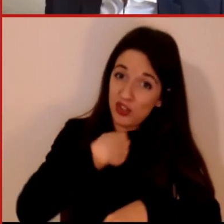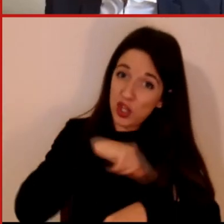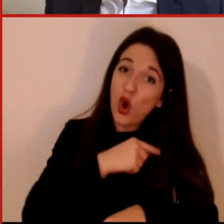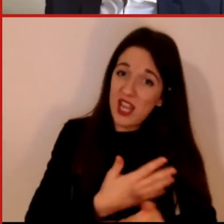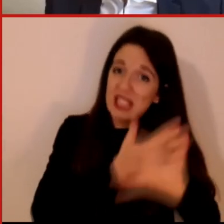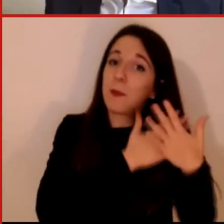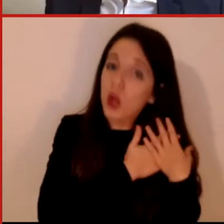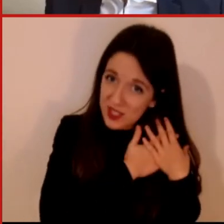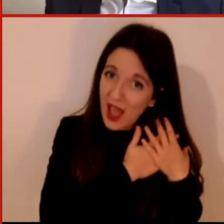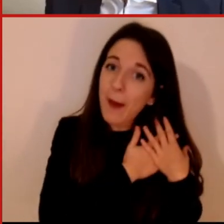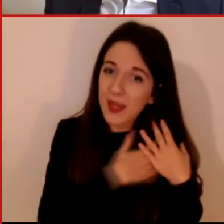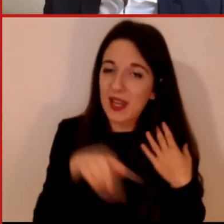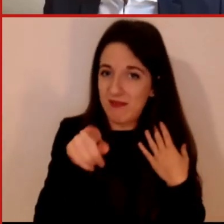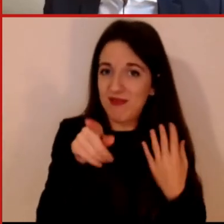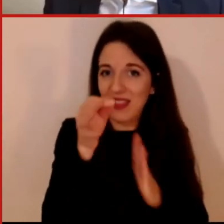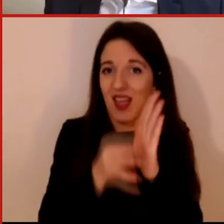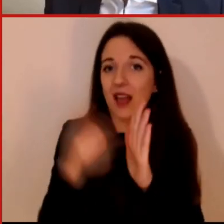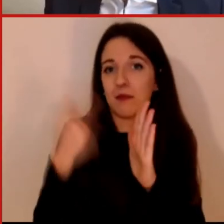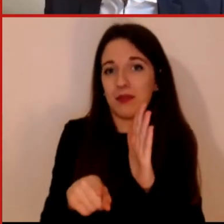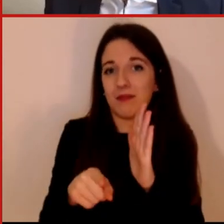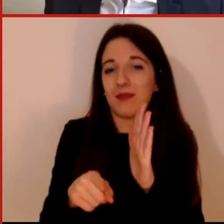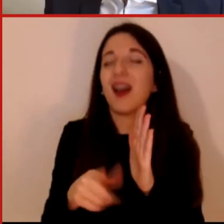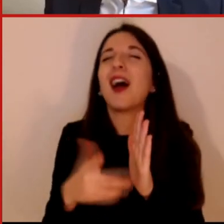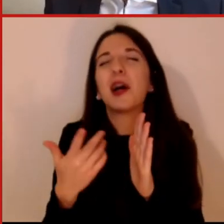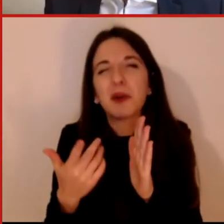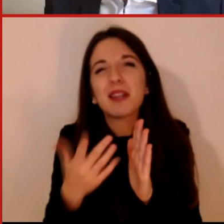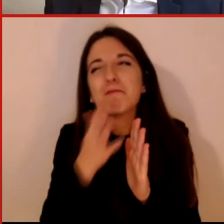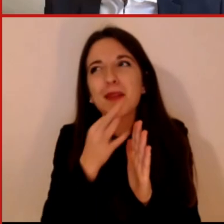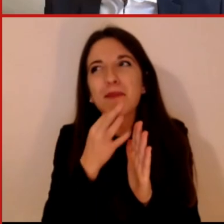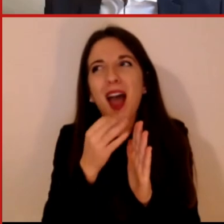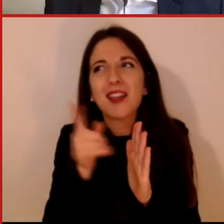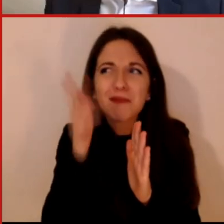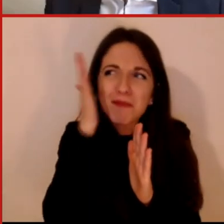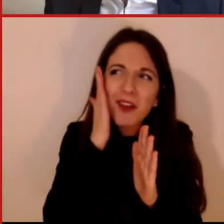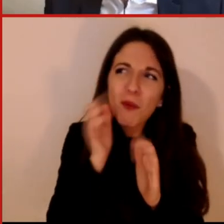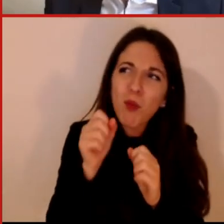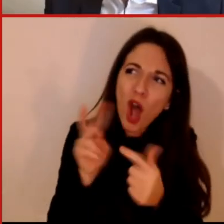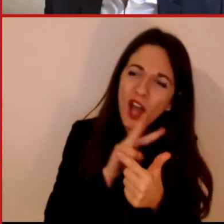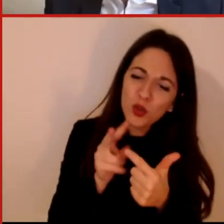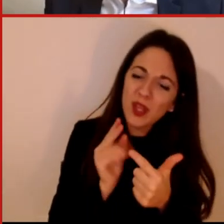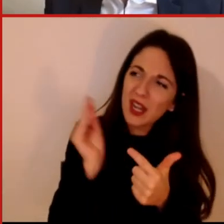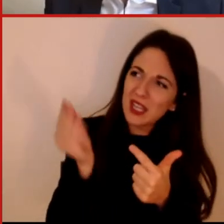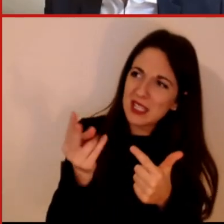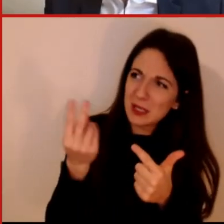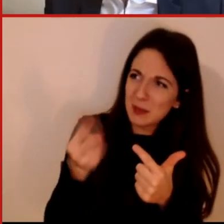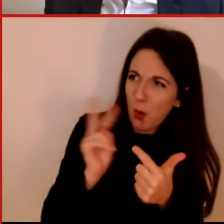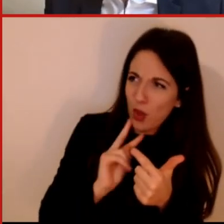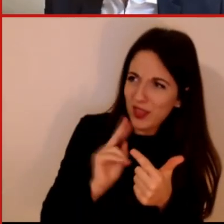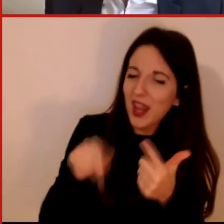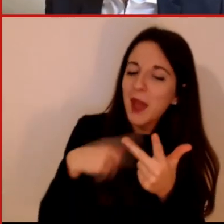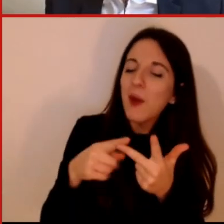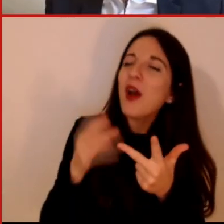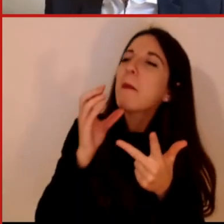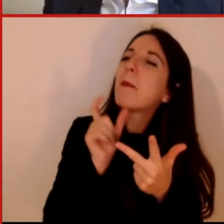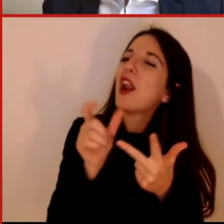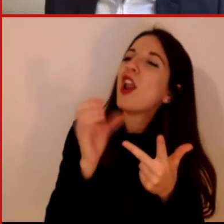futuro e se vuole commentare la parola oracolo che oggi è strettamente magari per assurdo collegata al tema dei